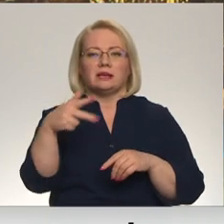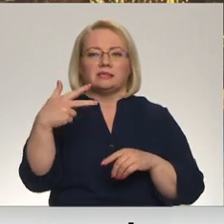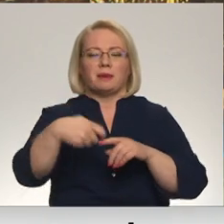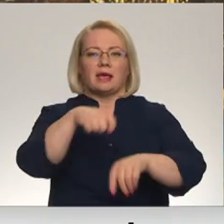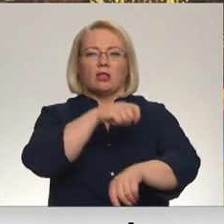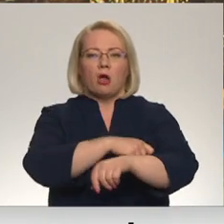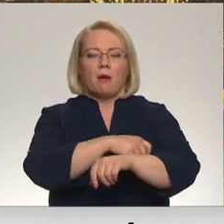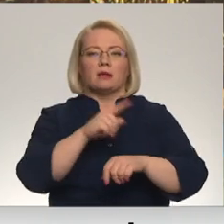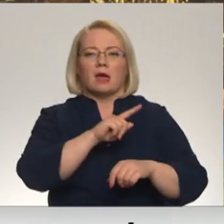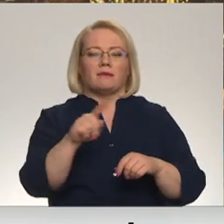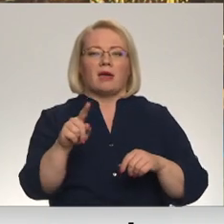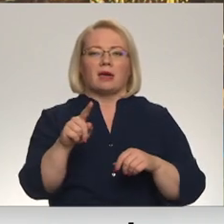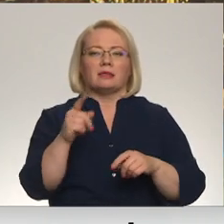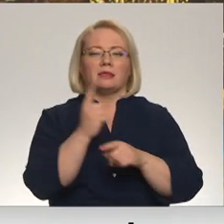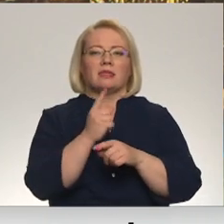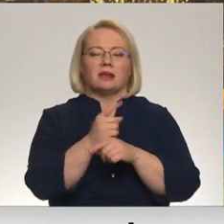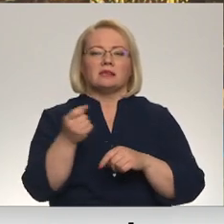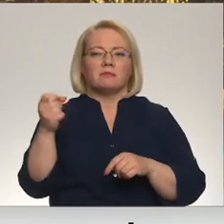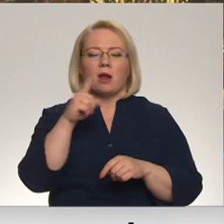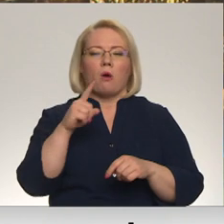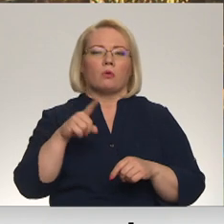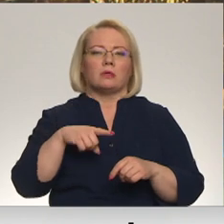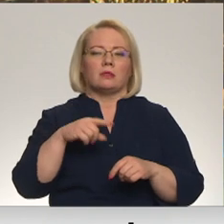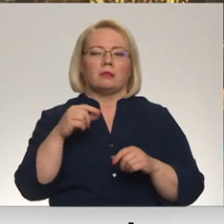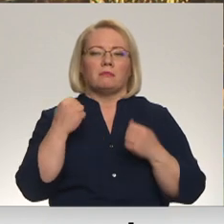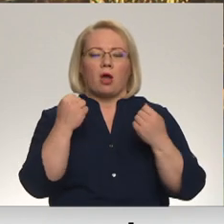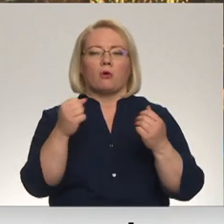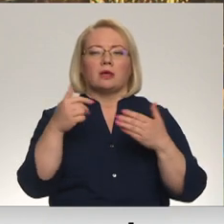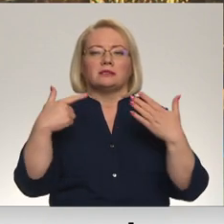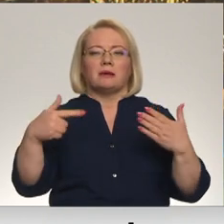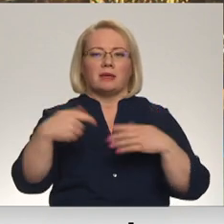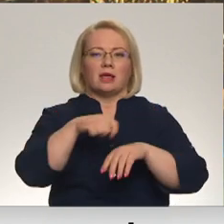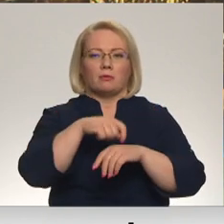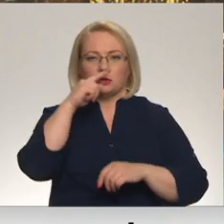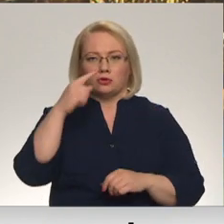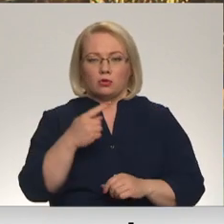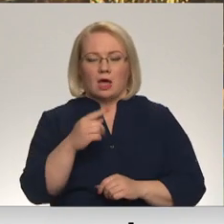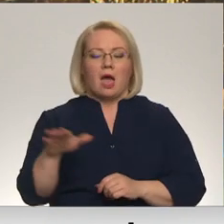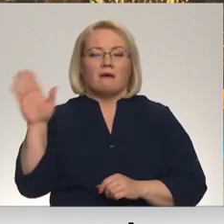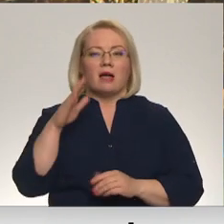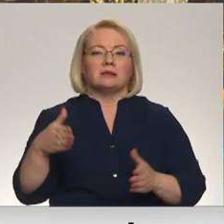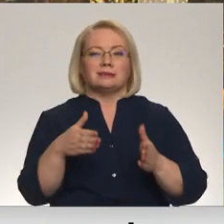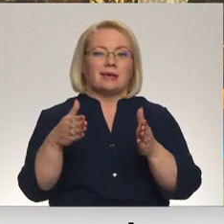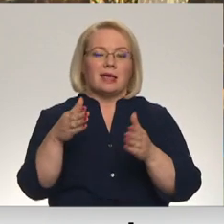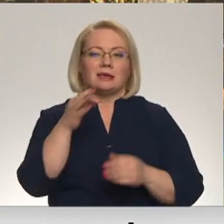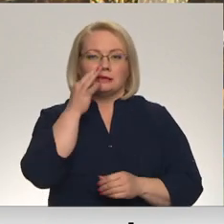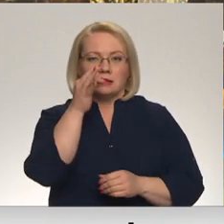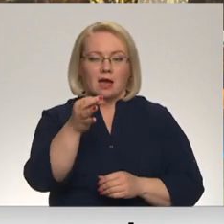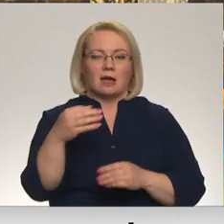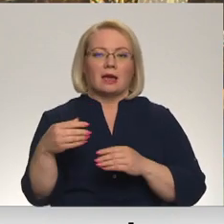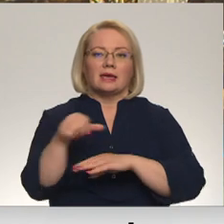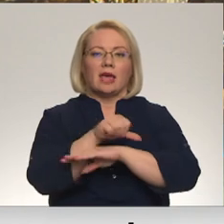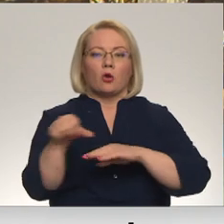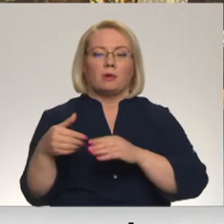garumā jāpārvietojas nepārsniedzot 70 km stundā. Uzņēmumā Latvijas valsts ceļi skaidro, ka ierobežojumi ieviest